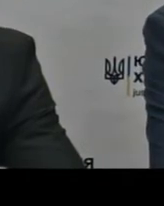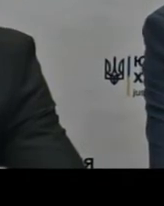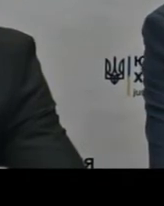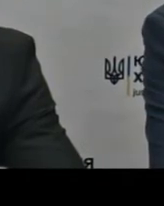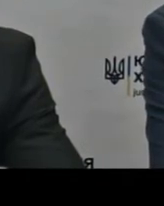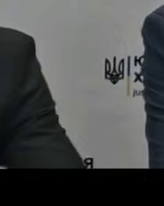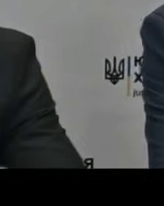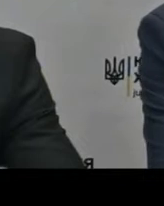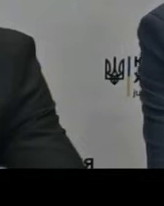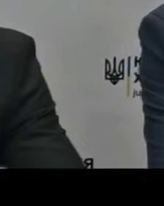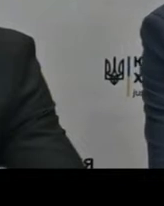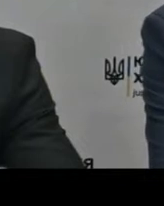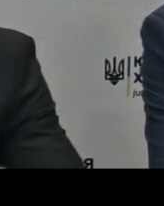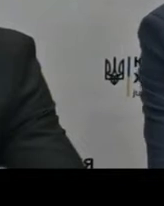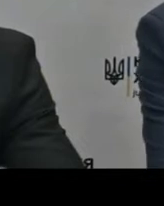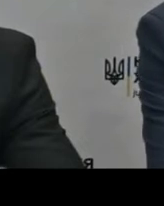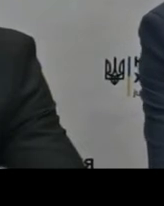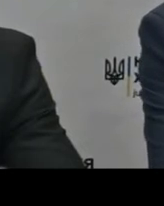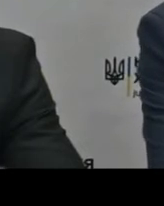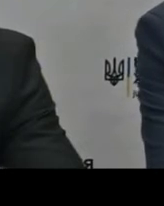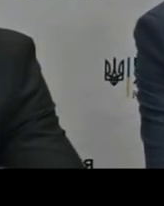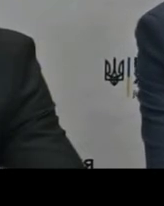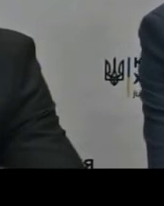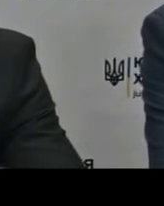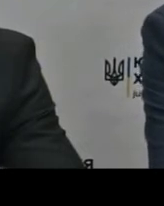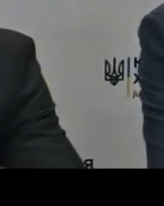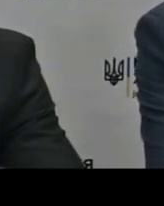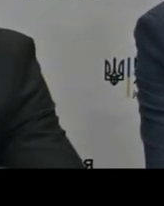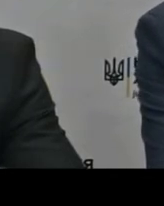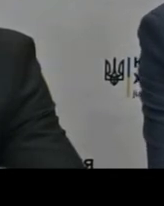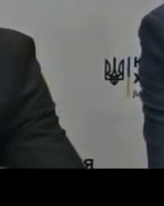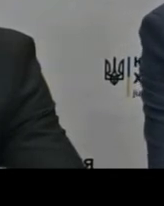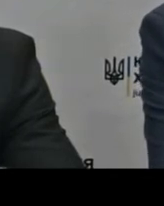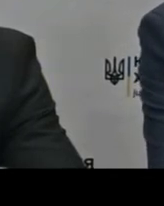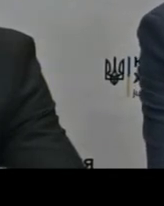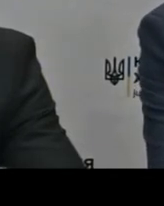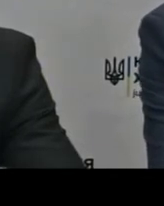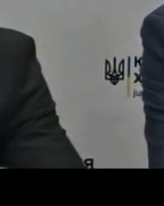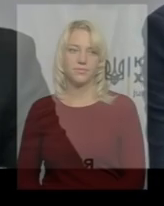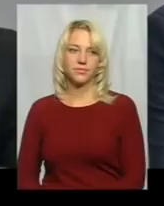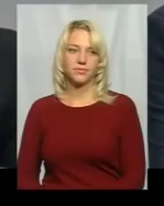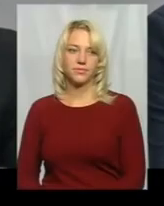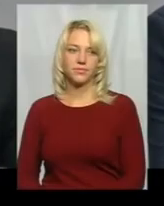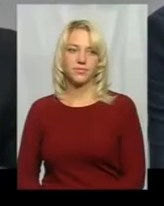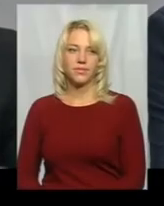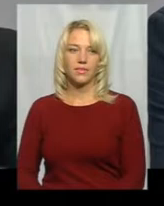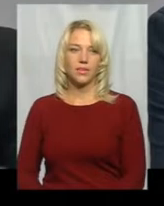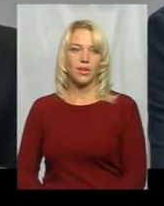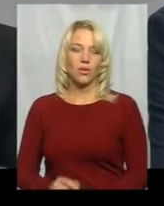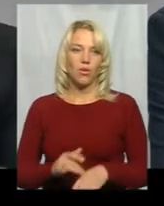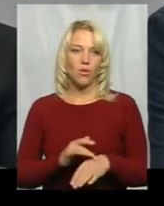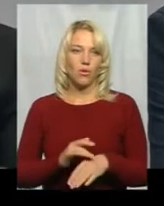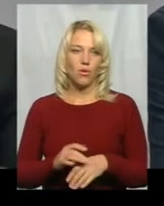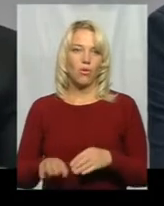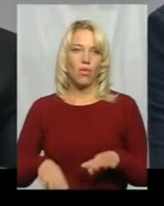не все так ідеально. Є випадки, коли формально на людині нічого немає, людина гова боса, а насправді